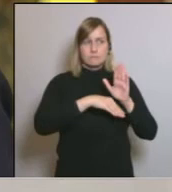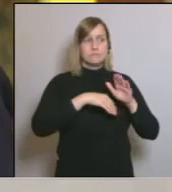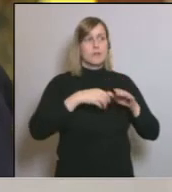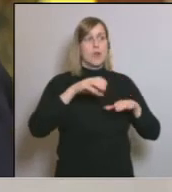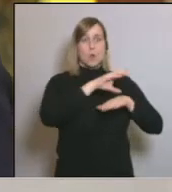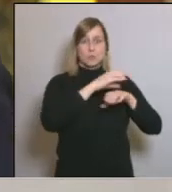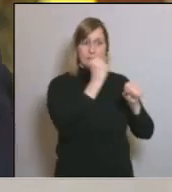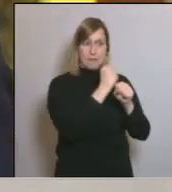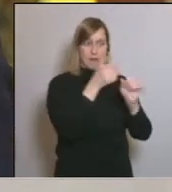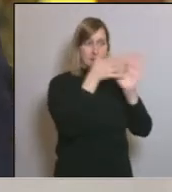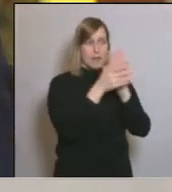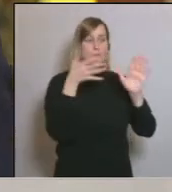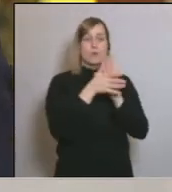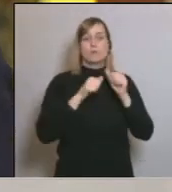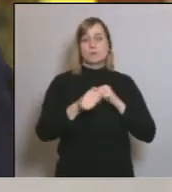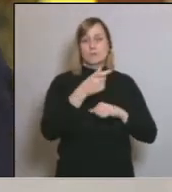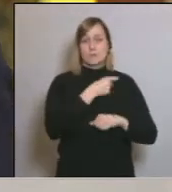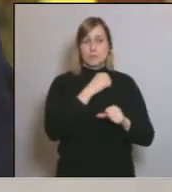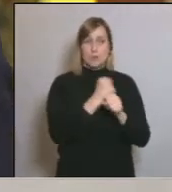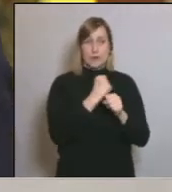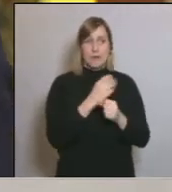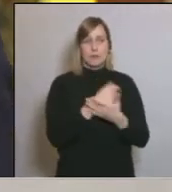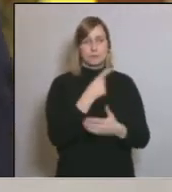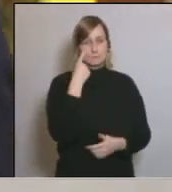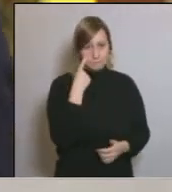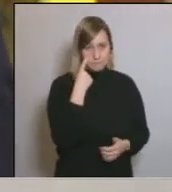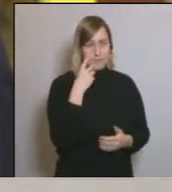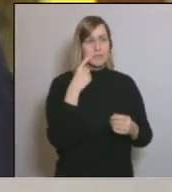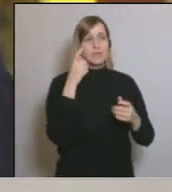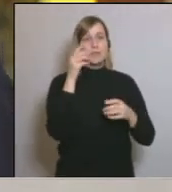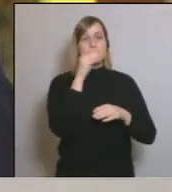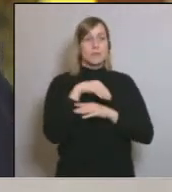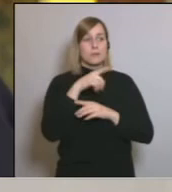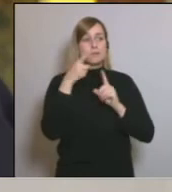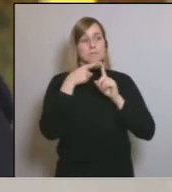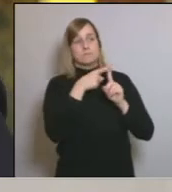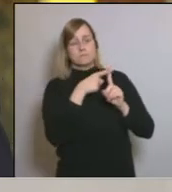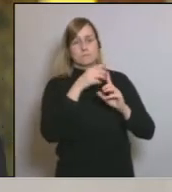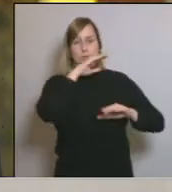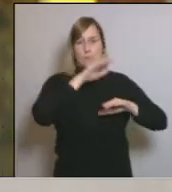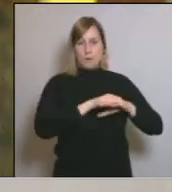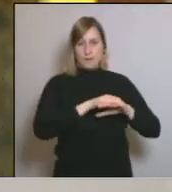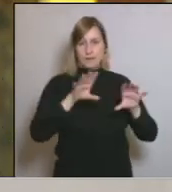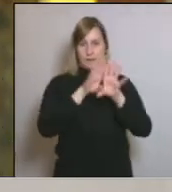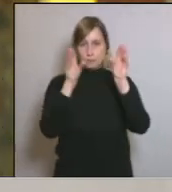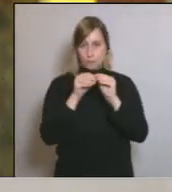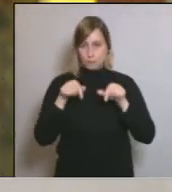la inspecció de treball estigui atenta i vetlli pel compliment d'aquesta resolució